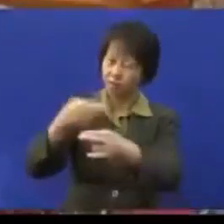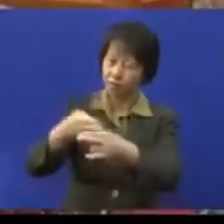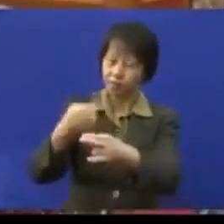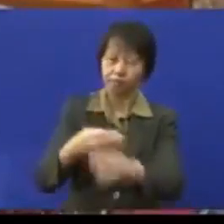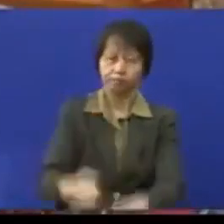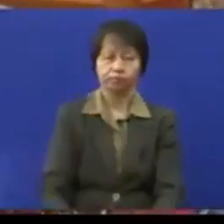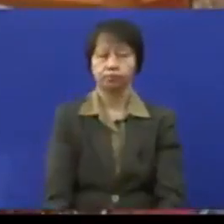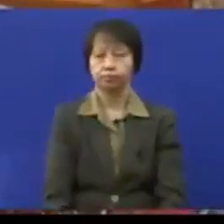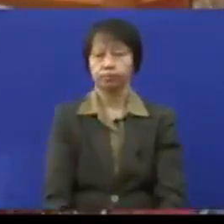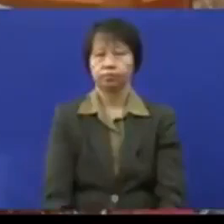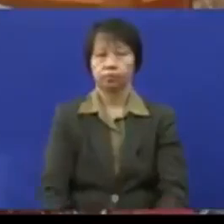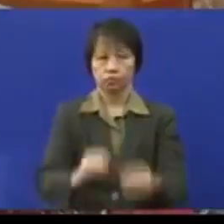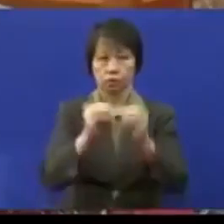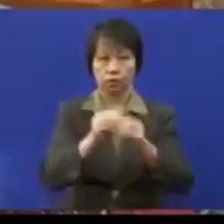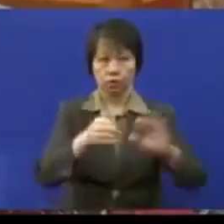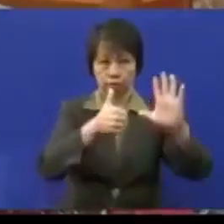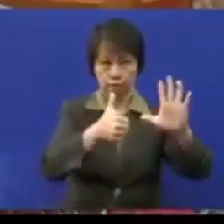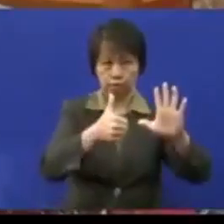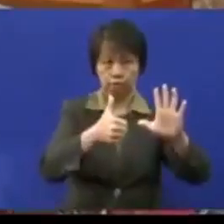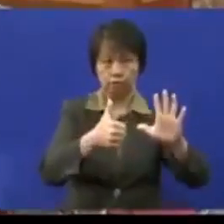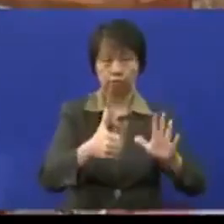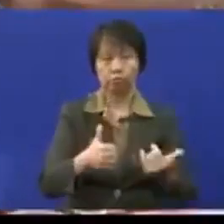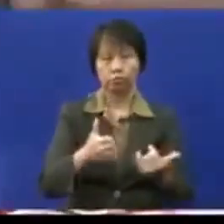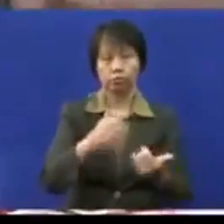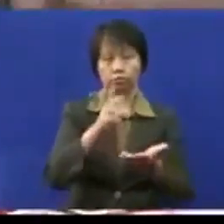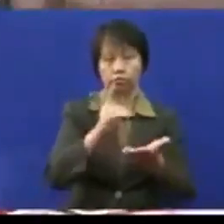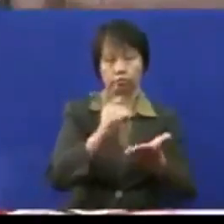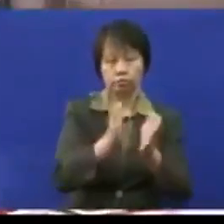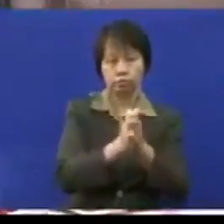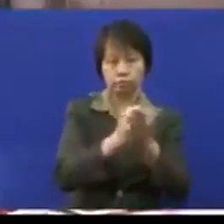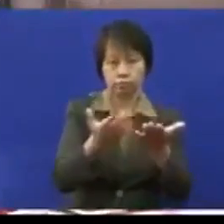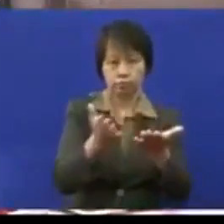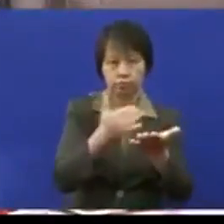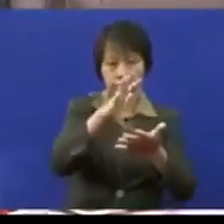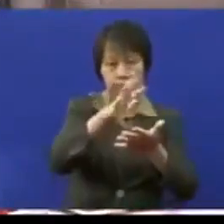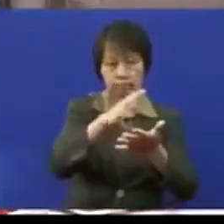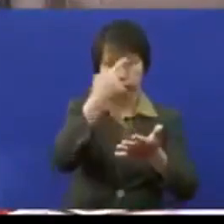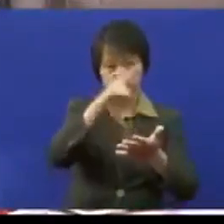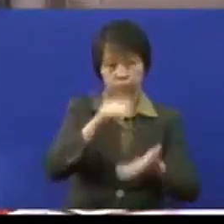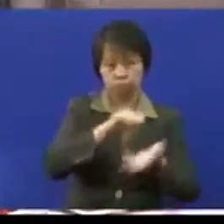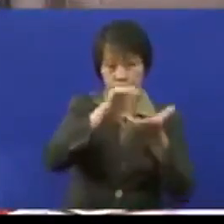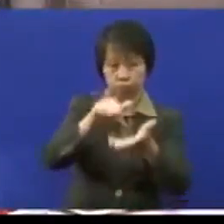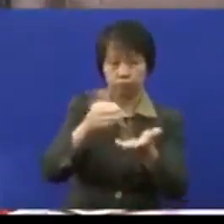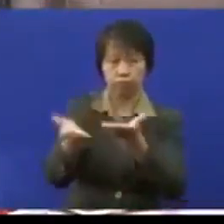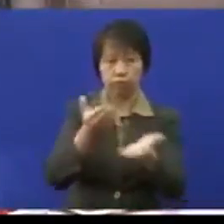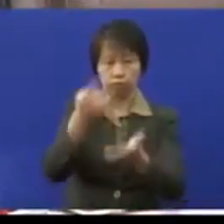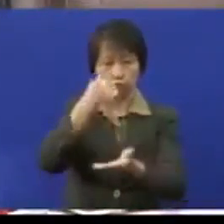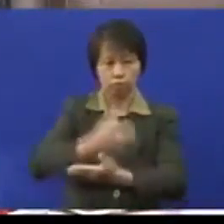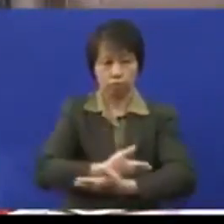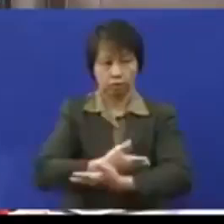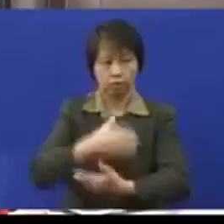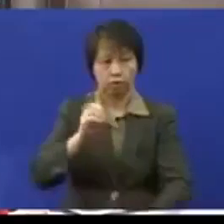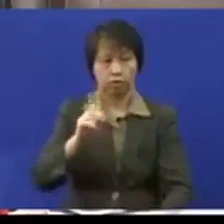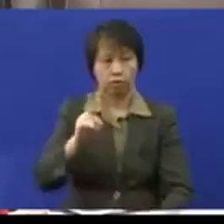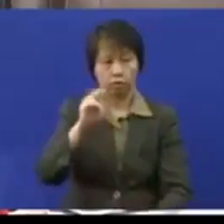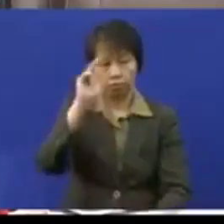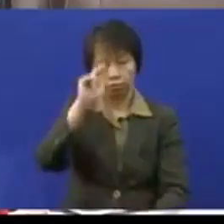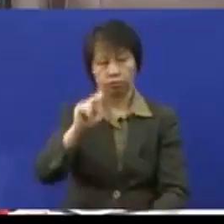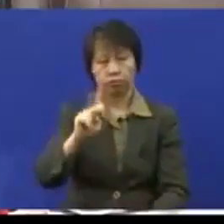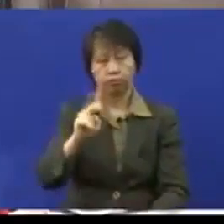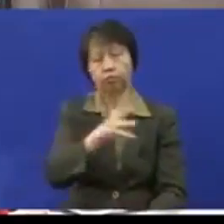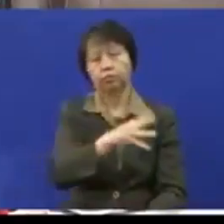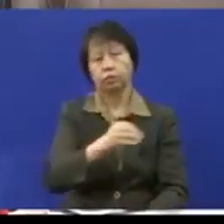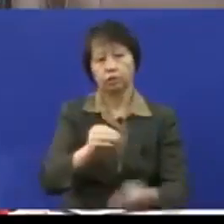Keenam Direktori Direktori kita kena ada Direktori Pembekah Perkhidmatan untuk Anak-anak KU yang komprehensif